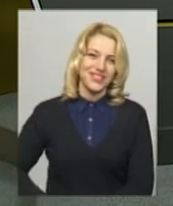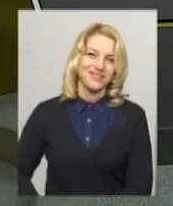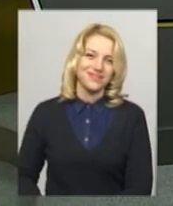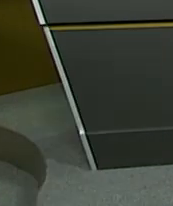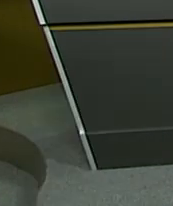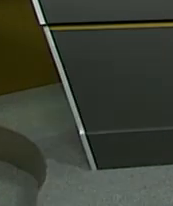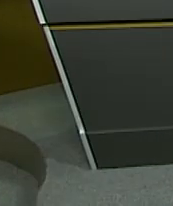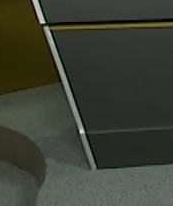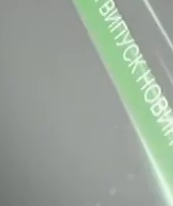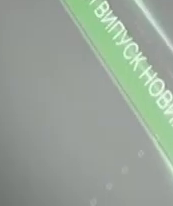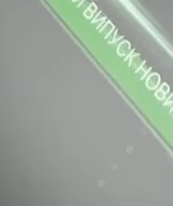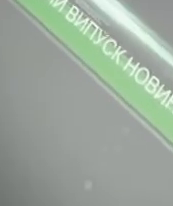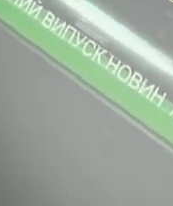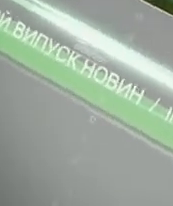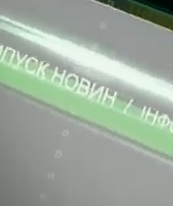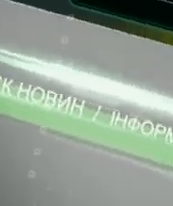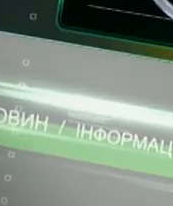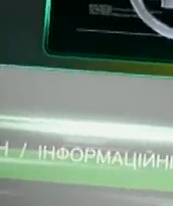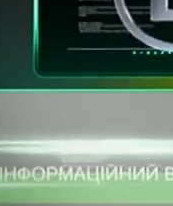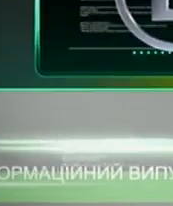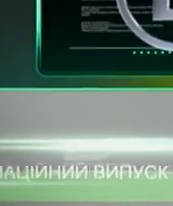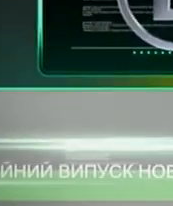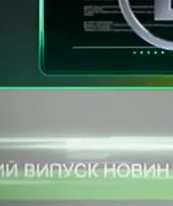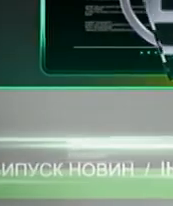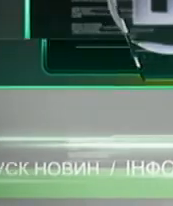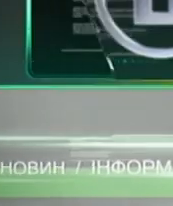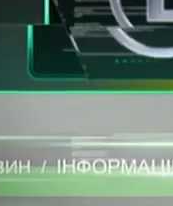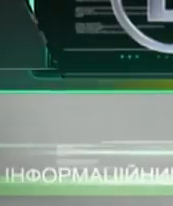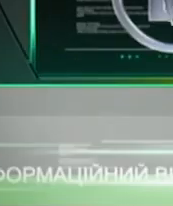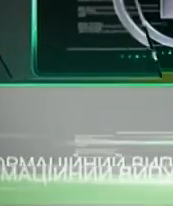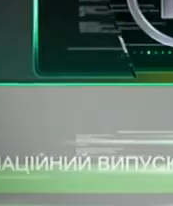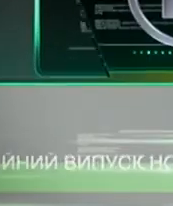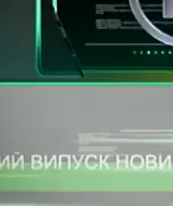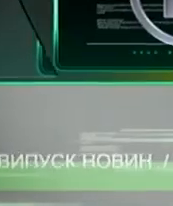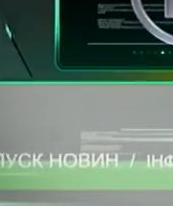Наш випуск на цьому завершено.